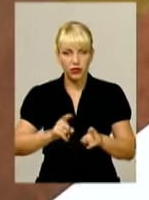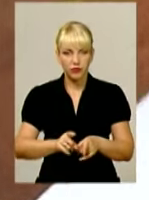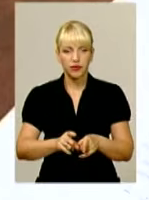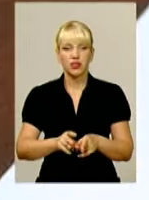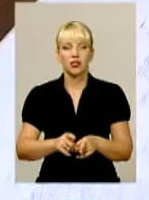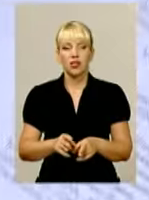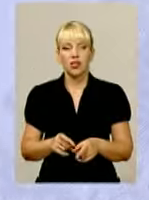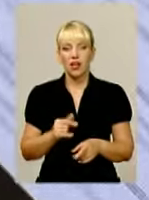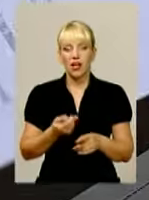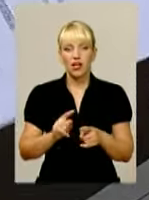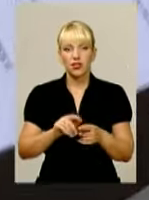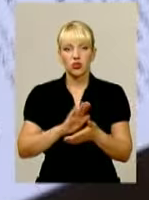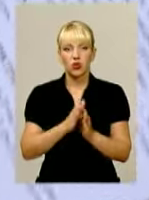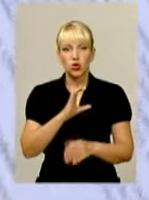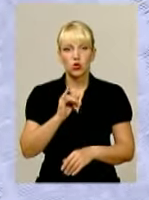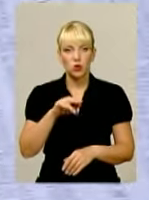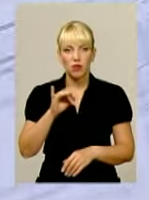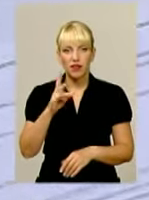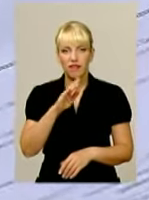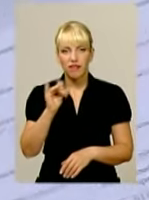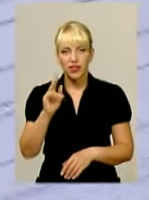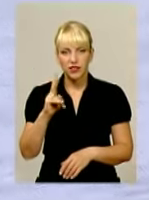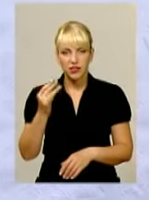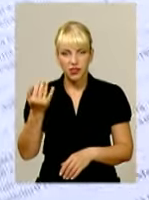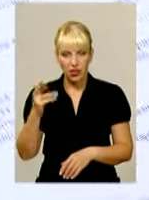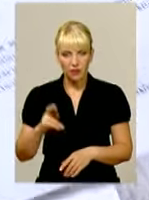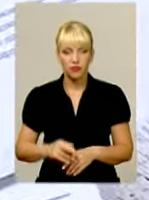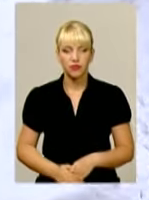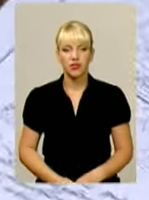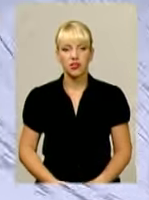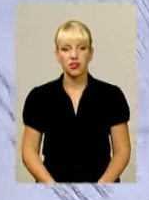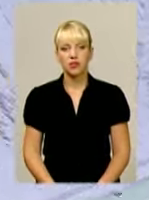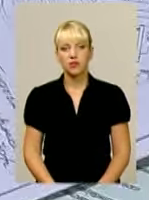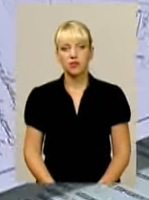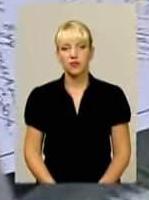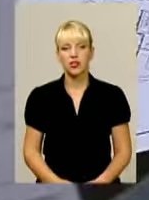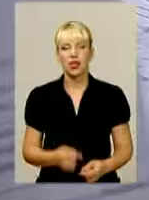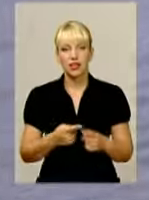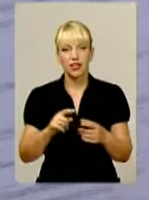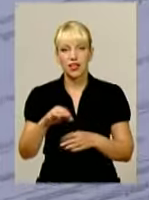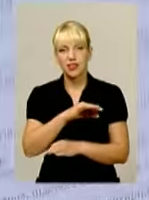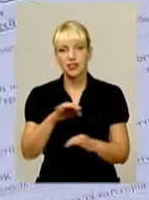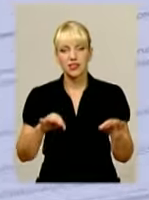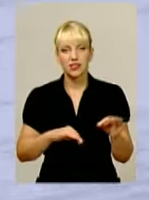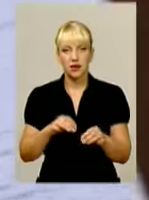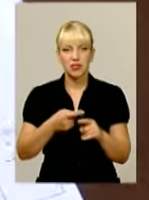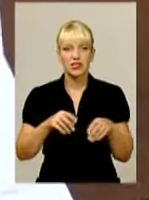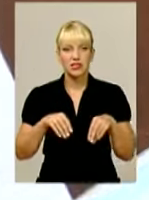договор суперфікція всередині. Схема земельного діля,